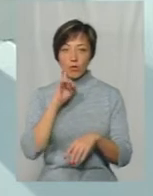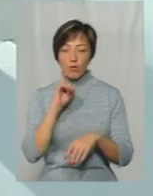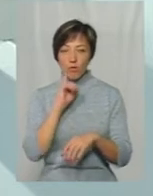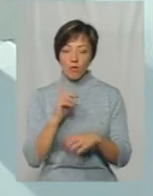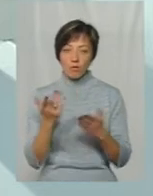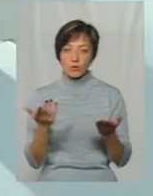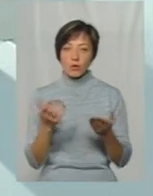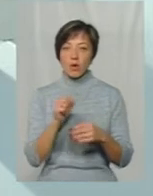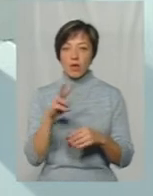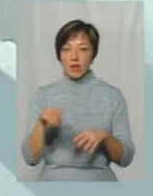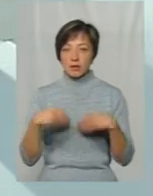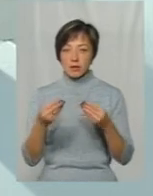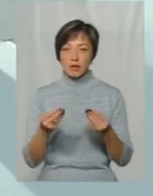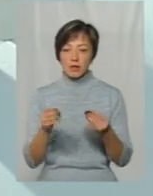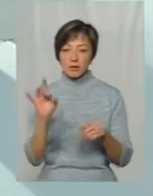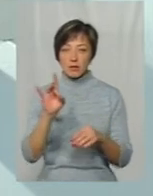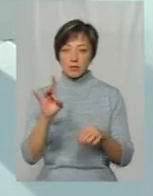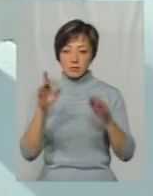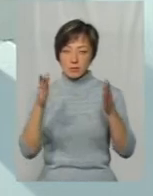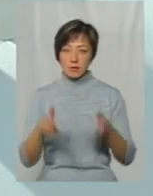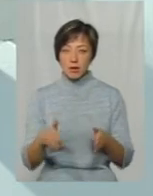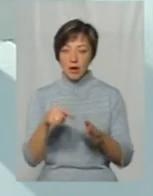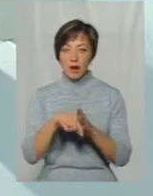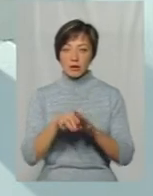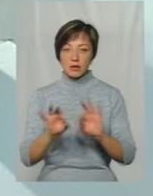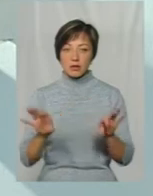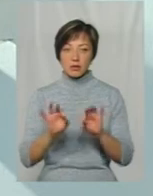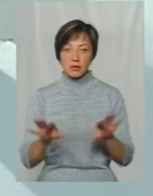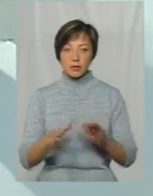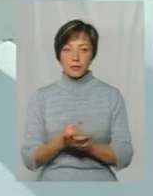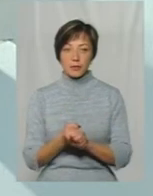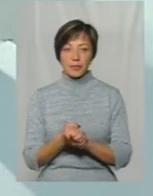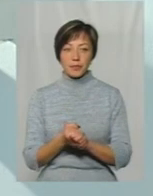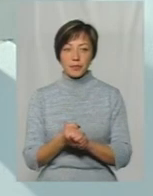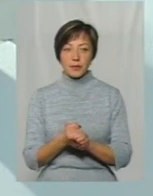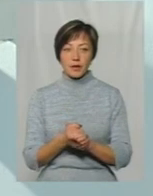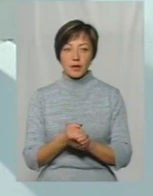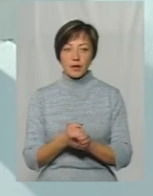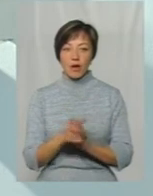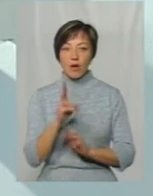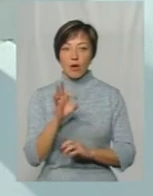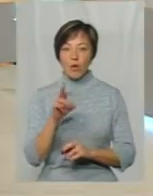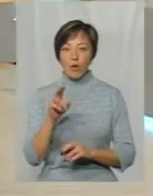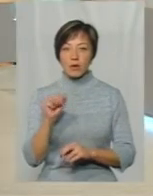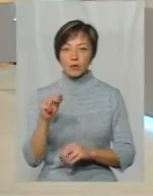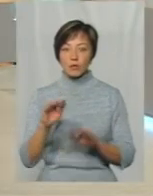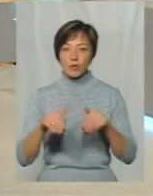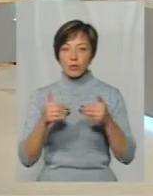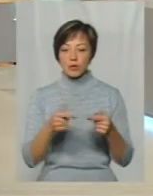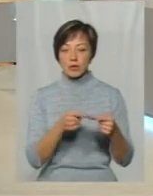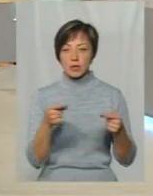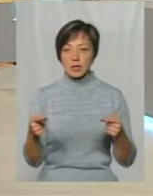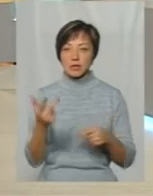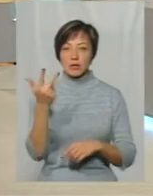як то кажуть Но надати її, скажімо так, коротку характеристику І як Копач пропонує, це протягом